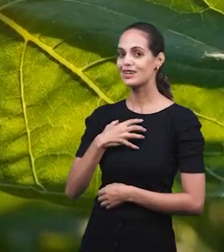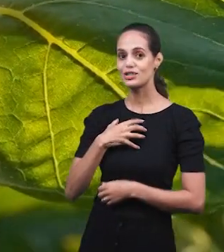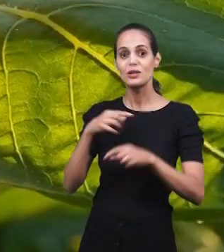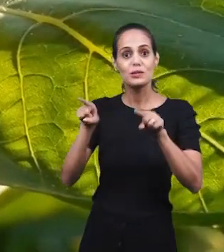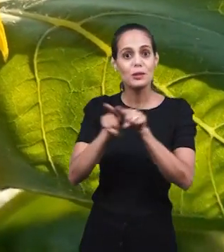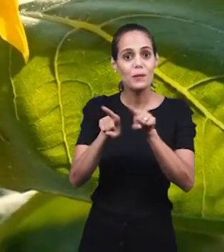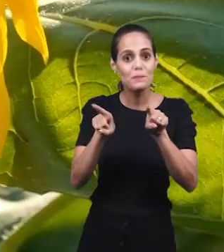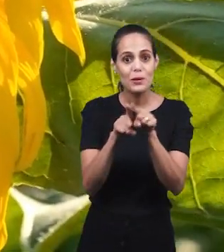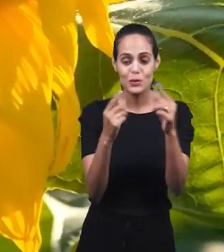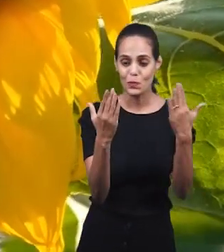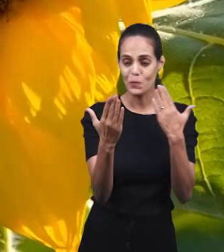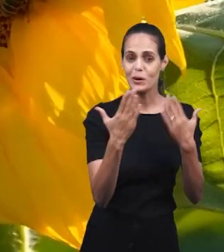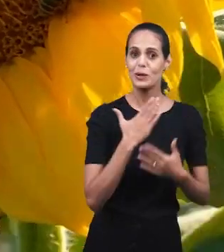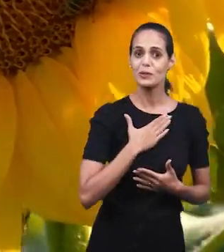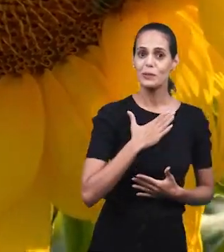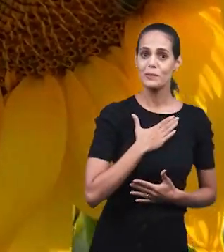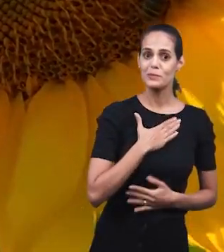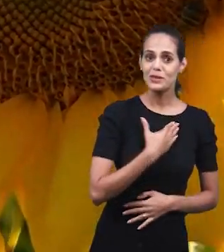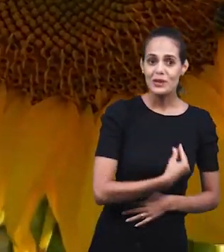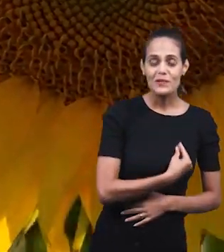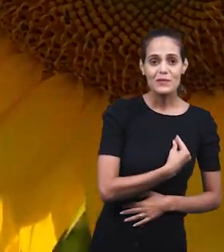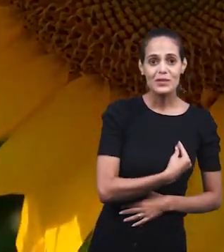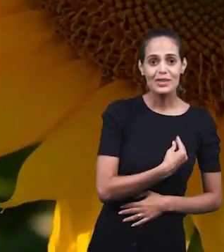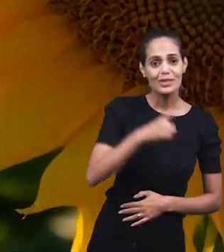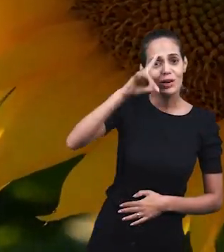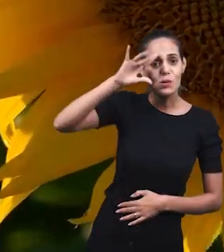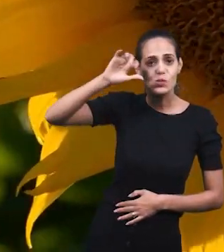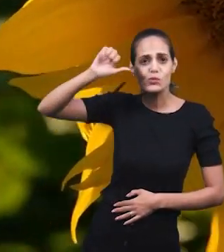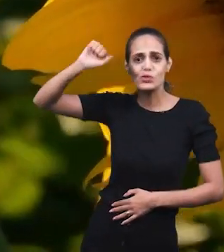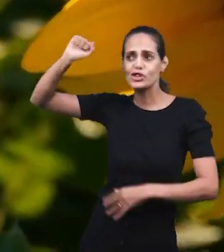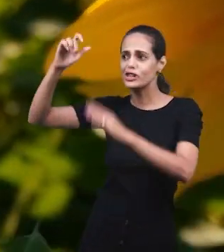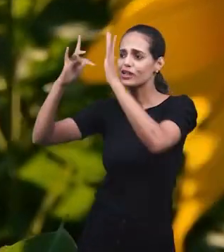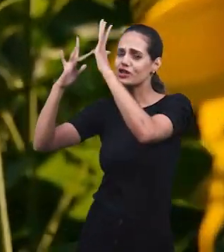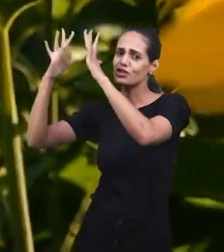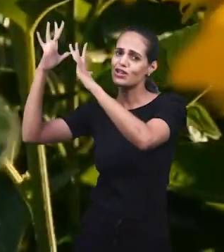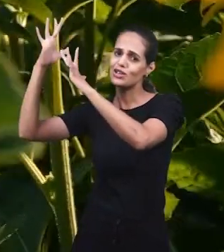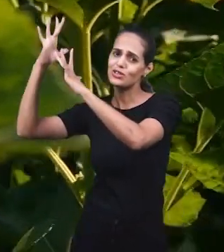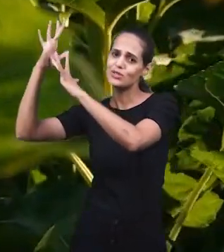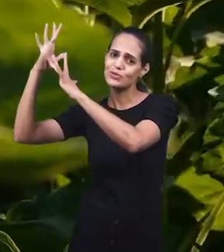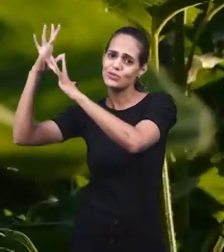Иисус В моей жизни В однажды воссиял Иисус.